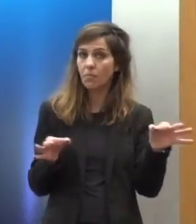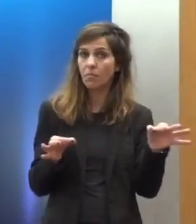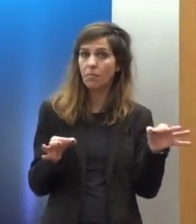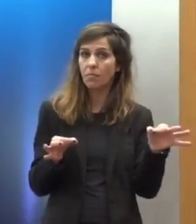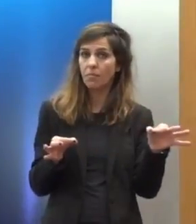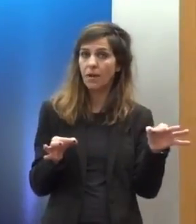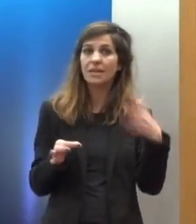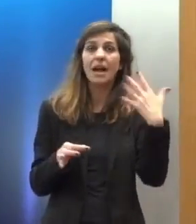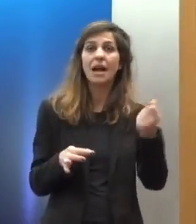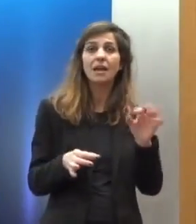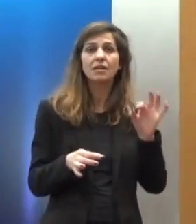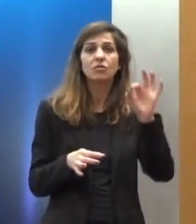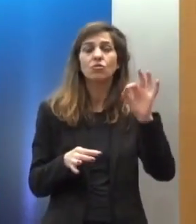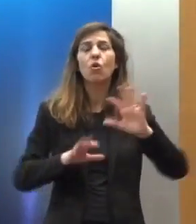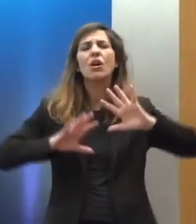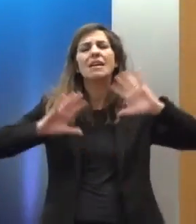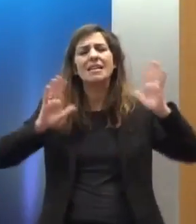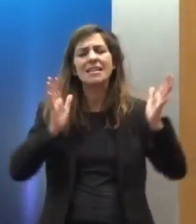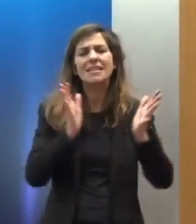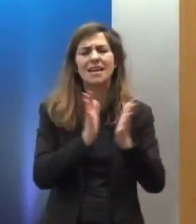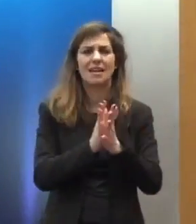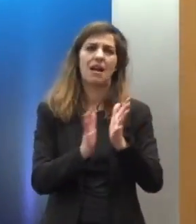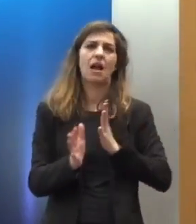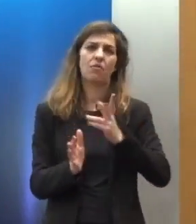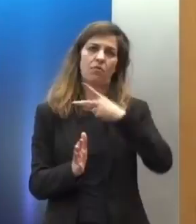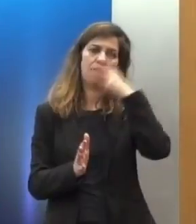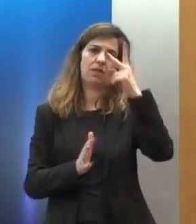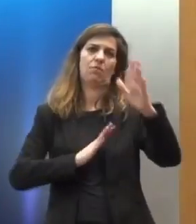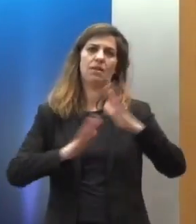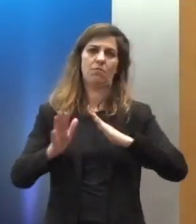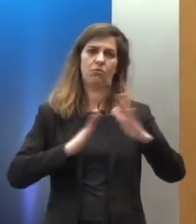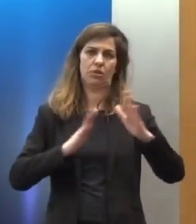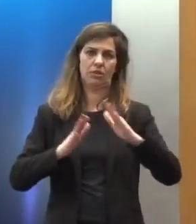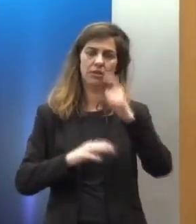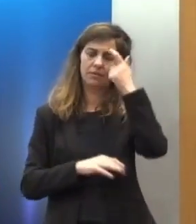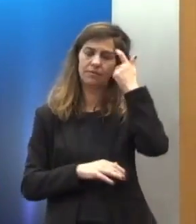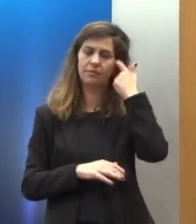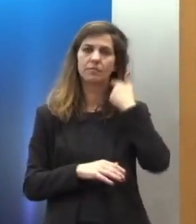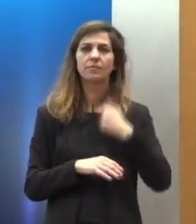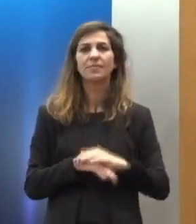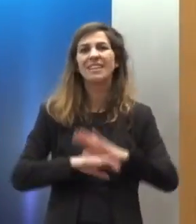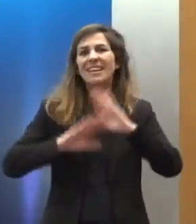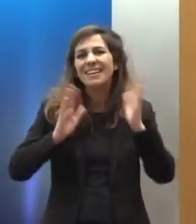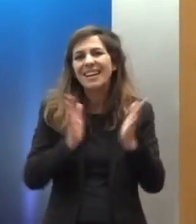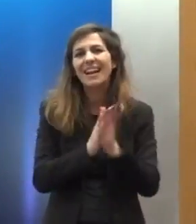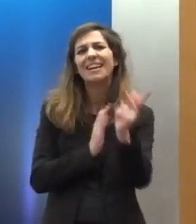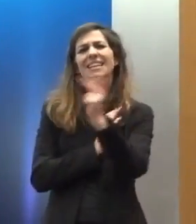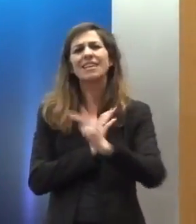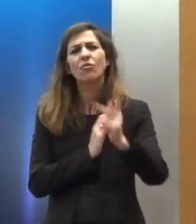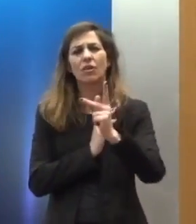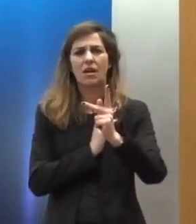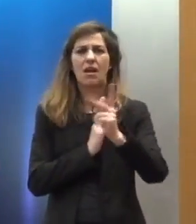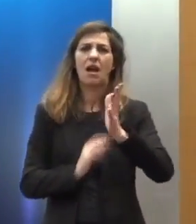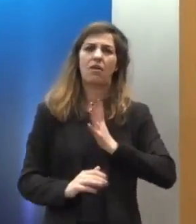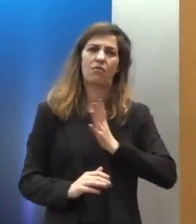προάγουν το γενικότερο επίπεδο προστασίας των κοινωνικών δικαιωμάτων και των ανθρωπίνων δικαιωμάτων. Είναι